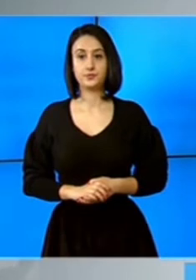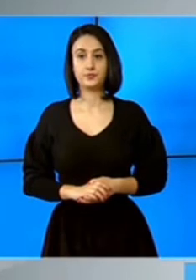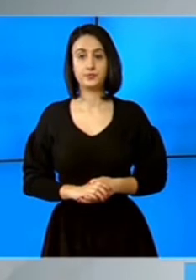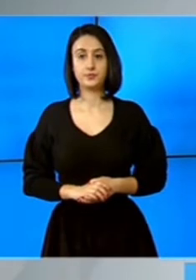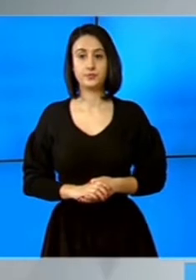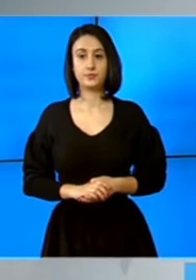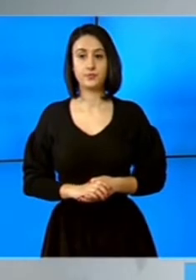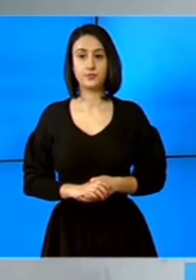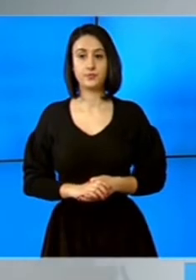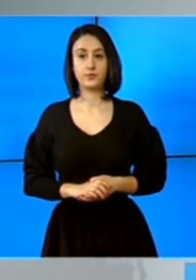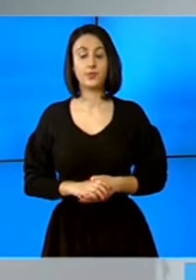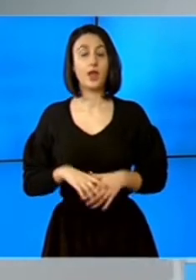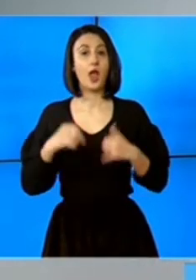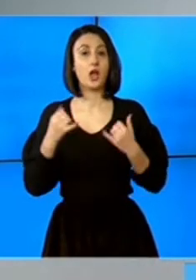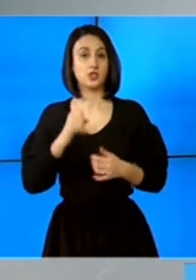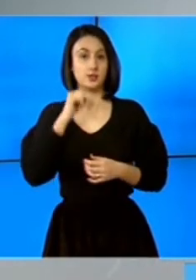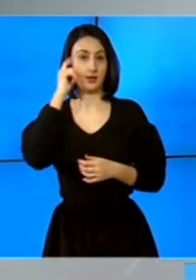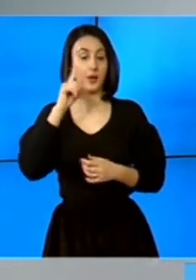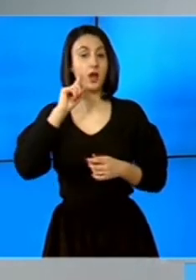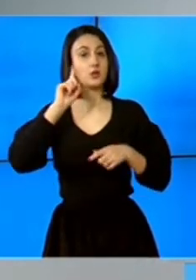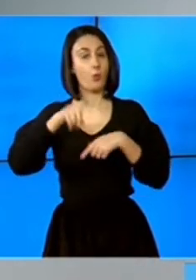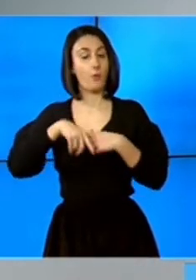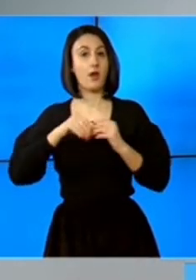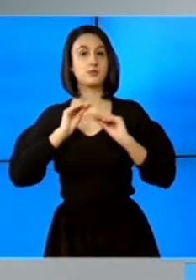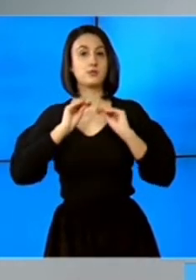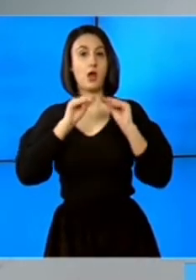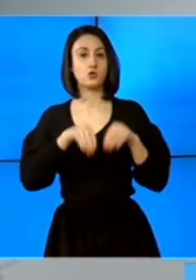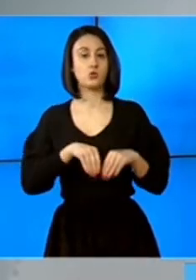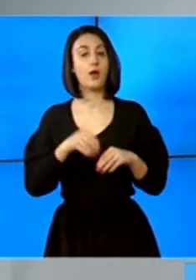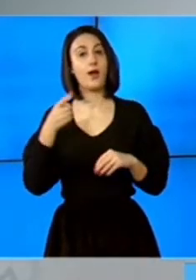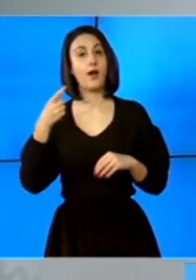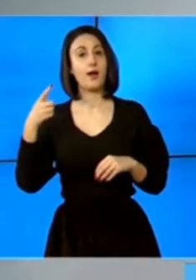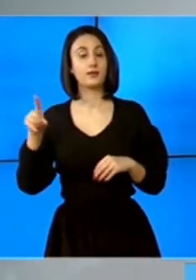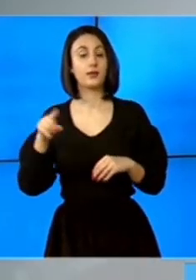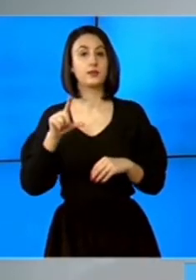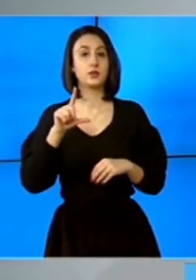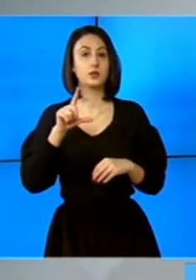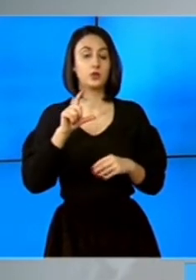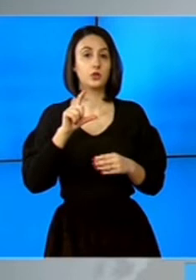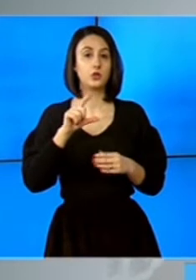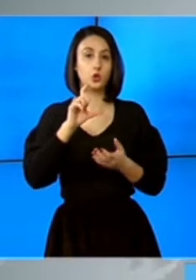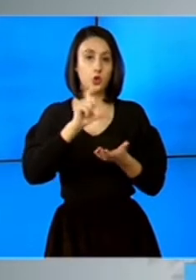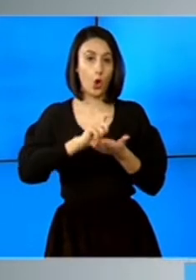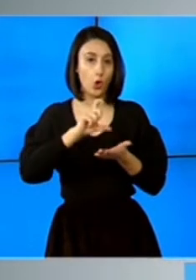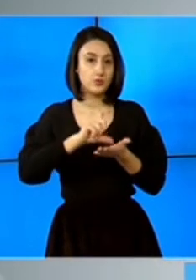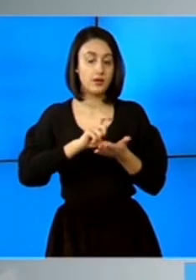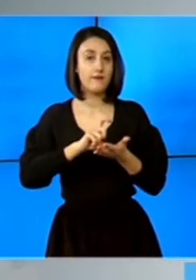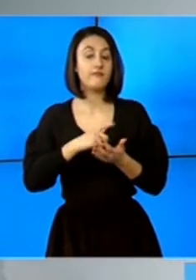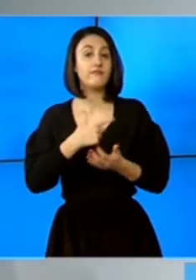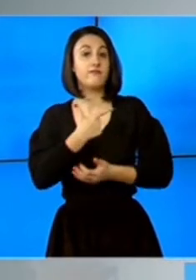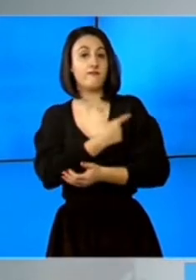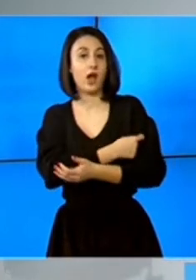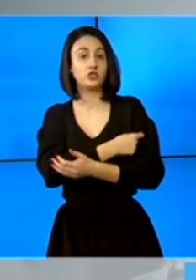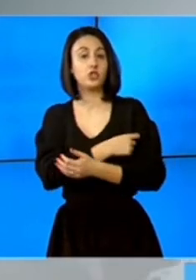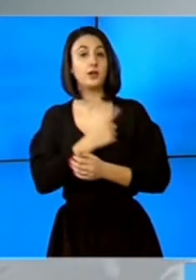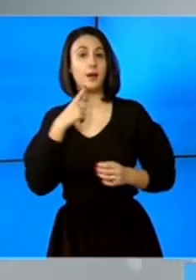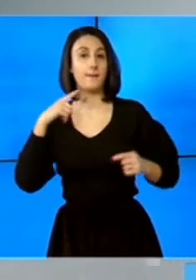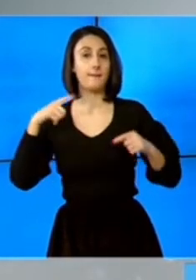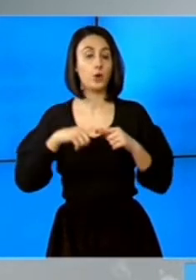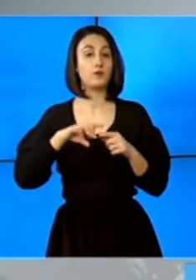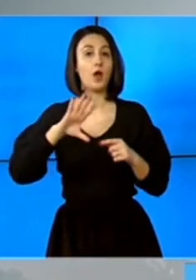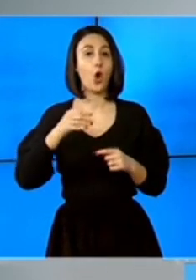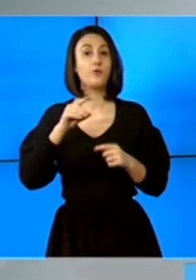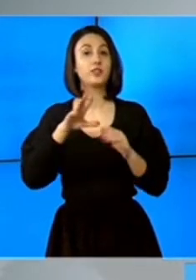Bun găsit! În această dimineață urmează să ajungă alte doze de vaccinuri împotriva COVID-19, vorbim